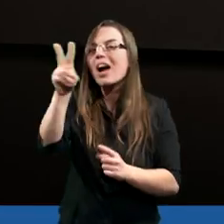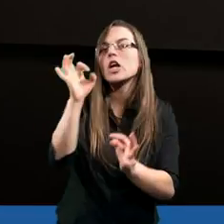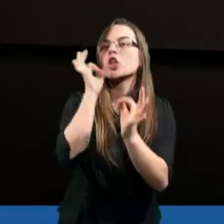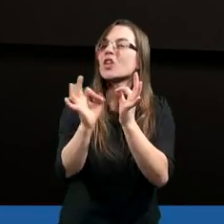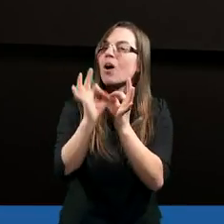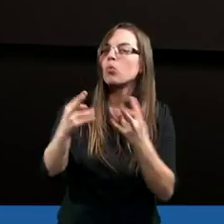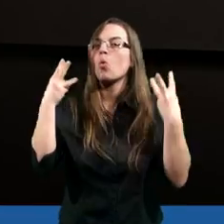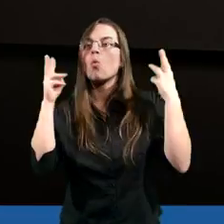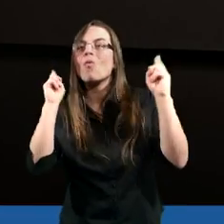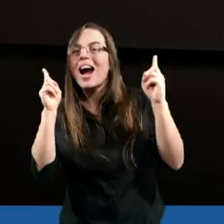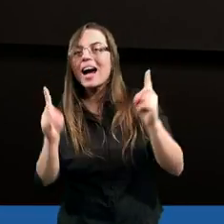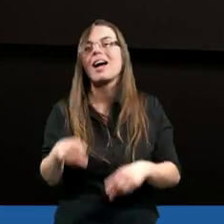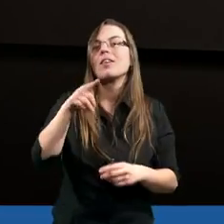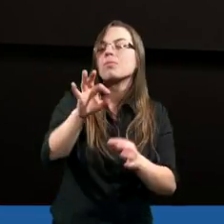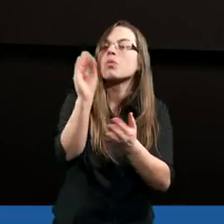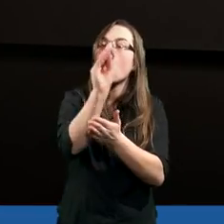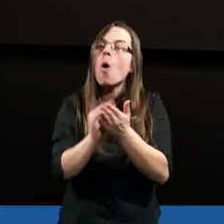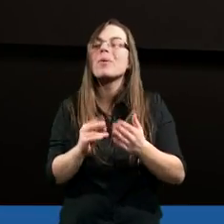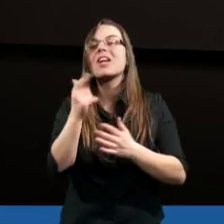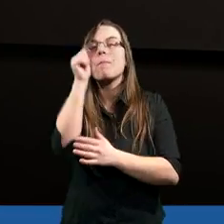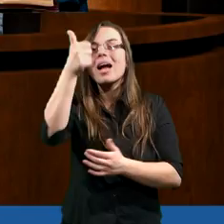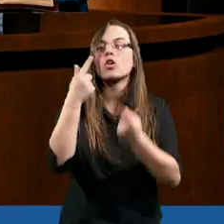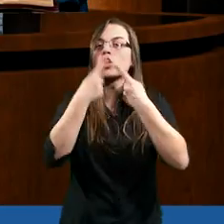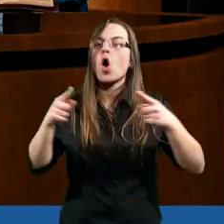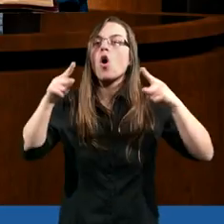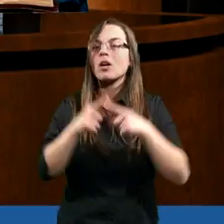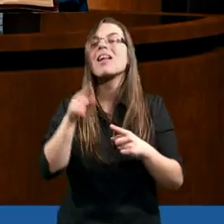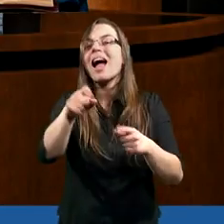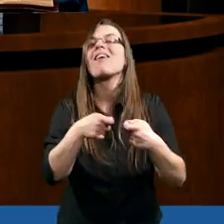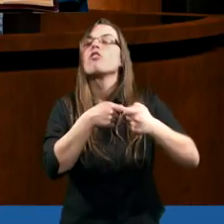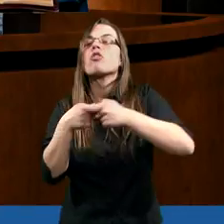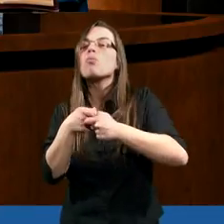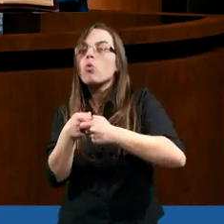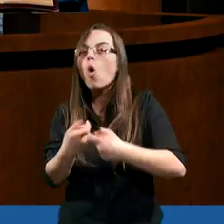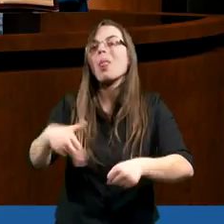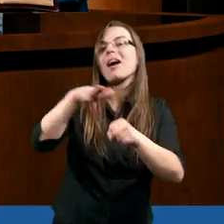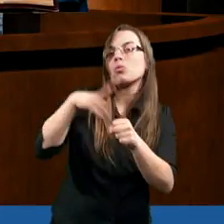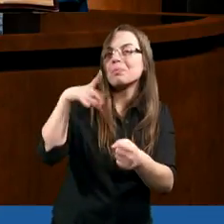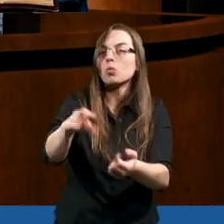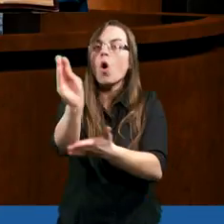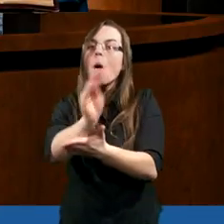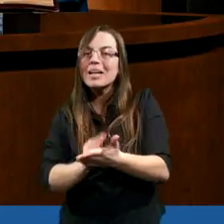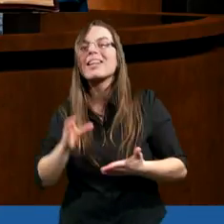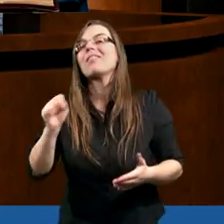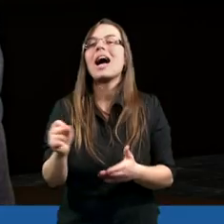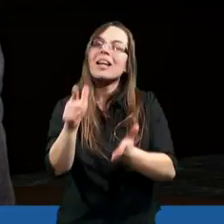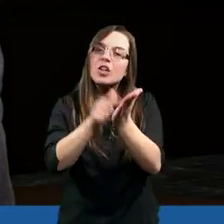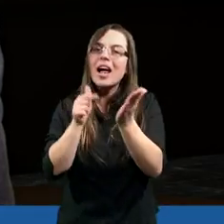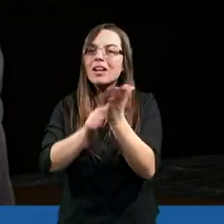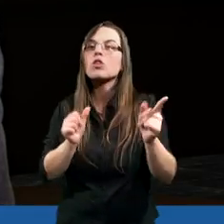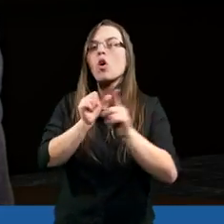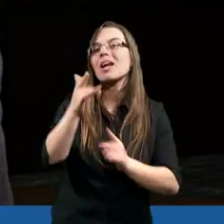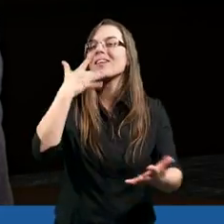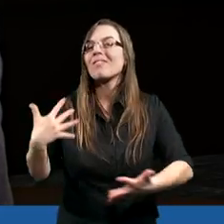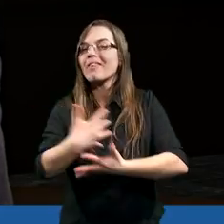szczególną uwagę w opisie tego pierwszego Kościoła? Ta wspólnota, która tu jest opisywana, często